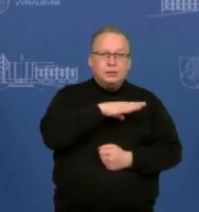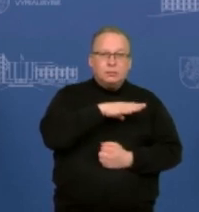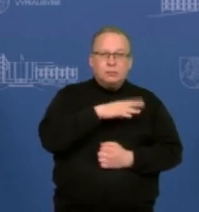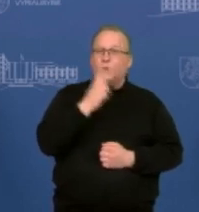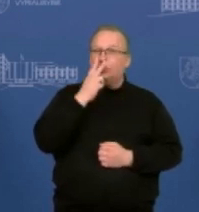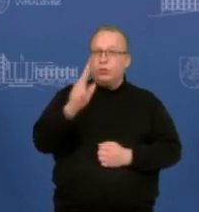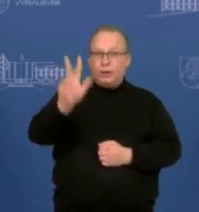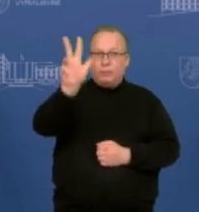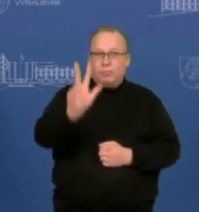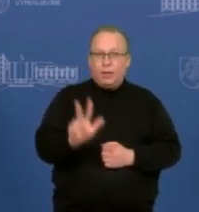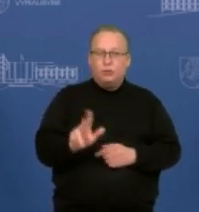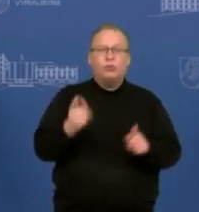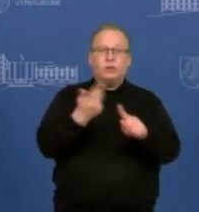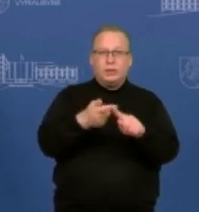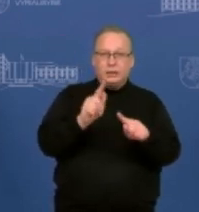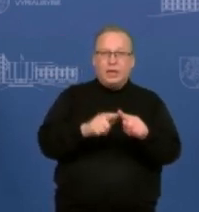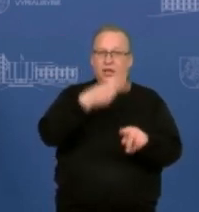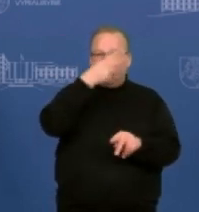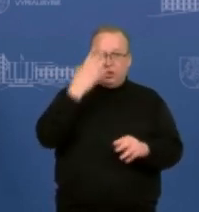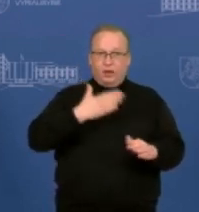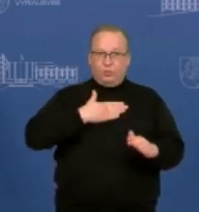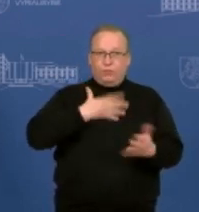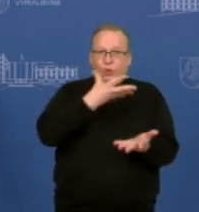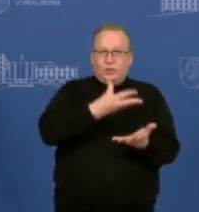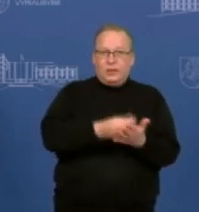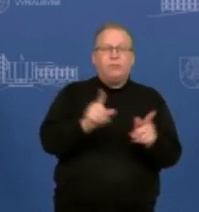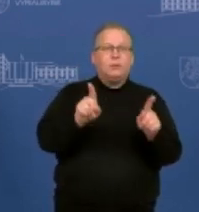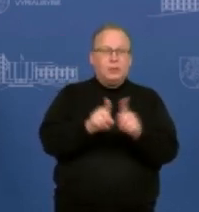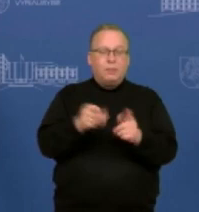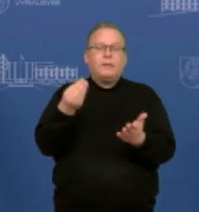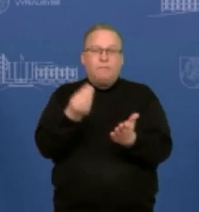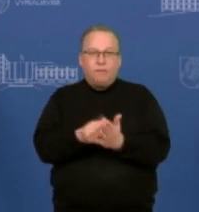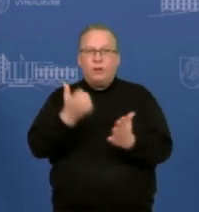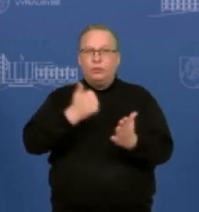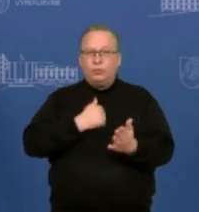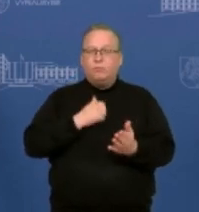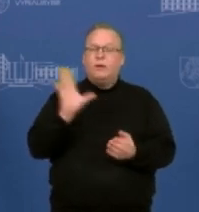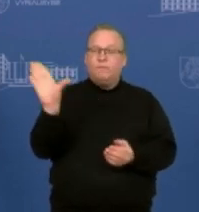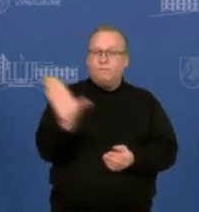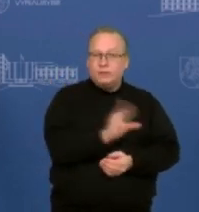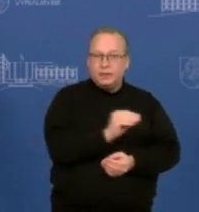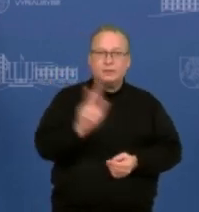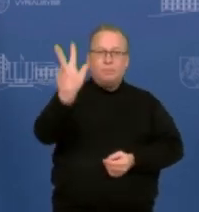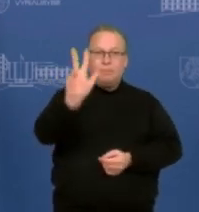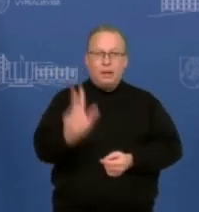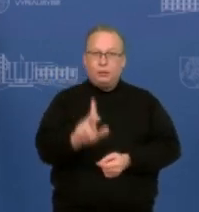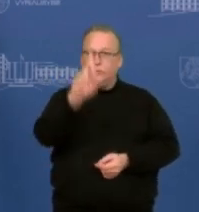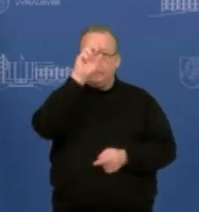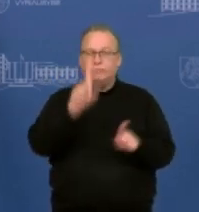į Baltijos šalių apginamumą tik tai iš Lietuvos pozicijų, bet turim vertinti visas tris Baltijos valstybės ir